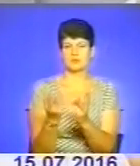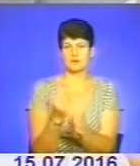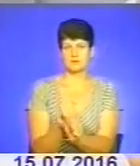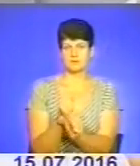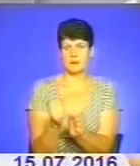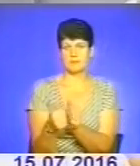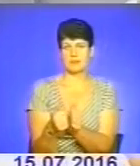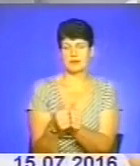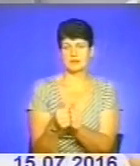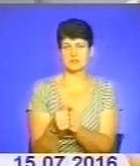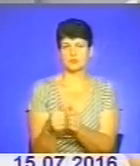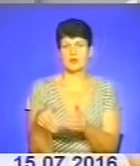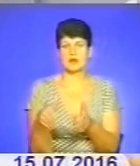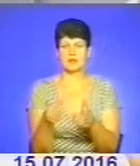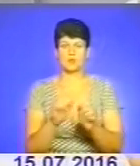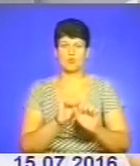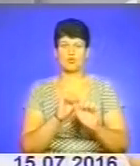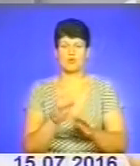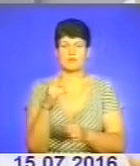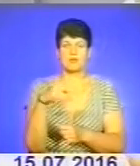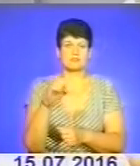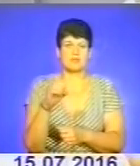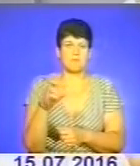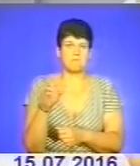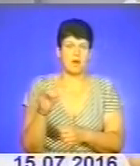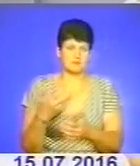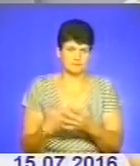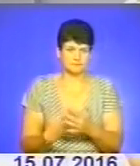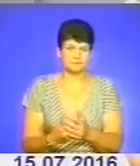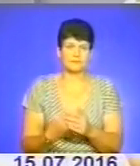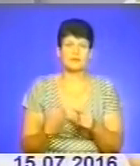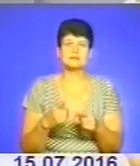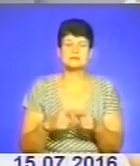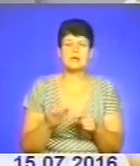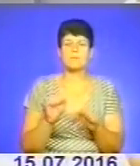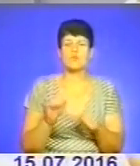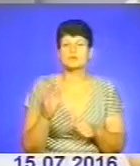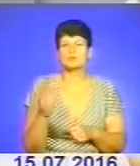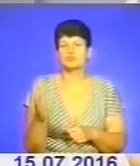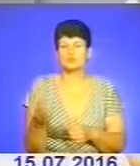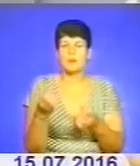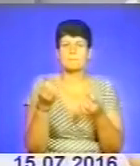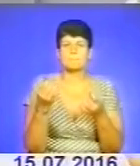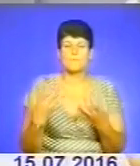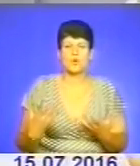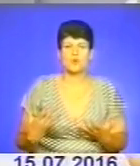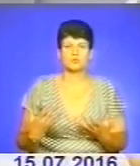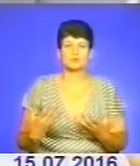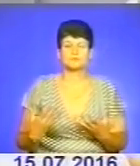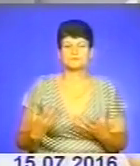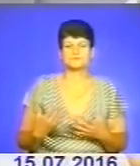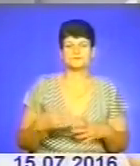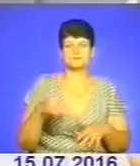лінії оборони Дебальцевого, скажімо. Це може бути просто пейзажний малюнок,